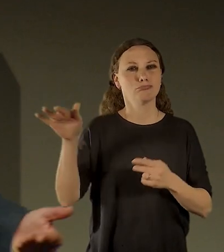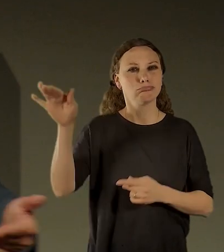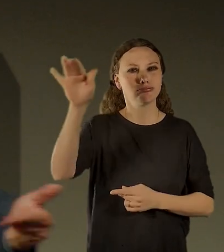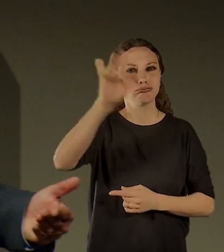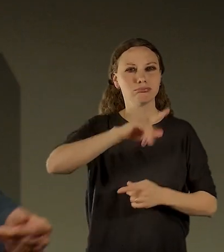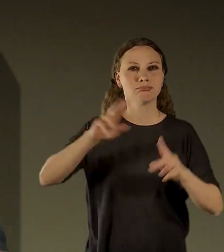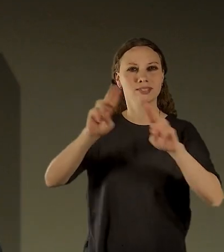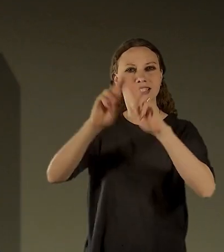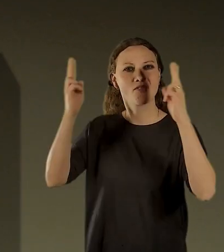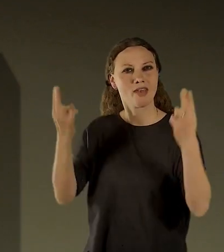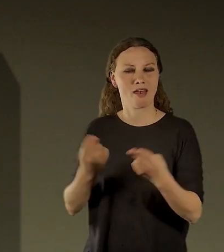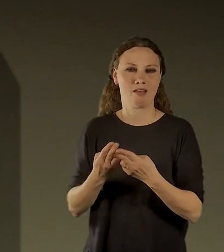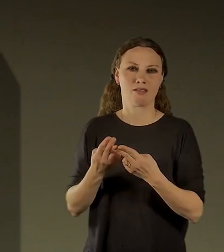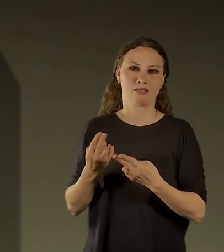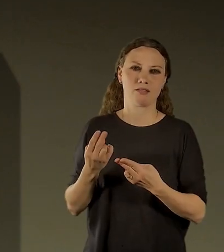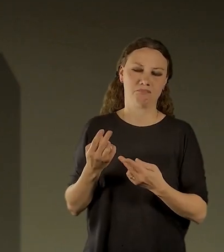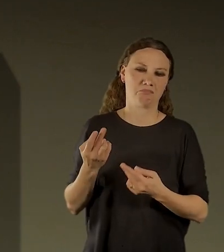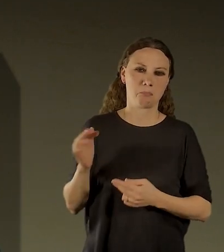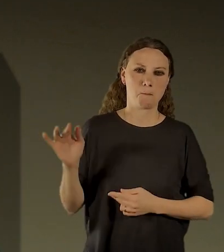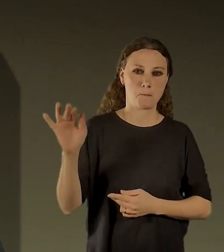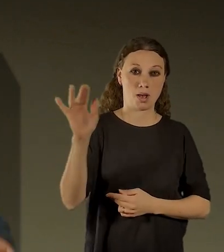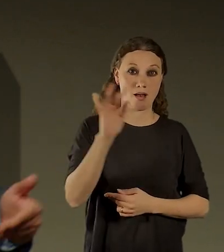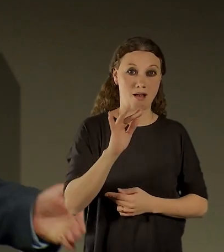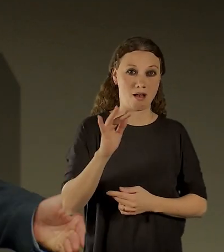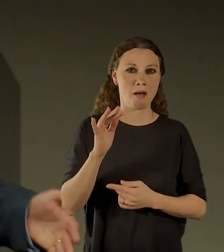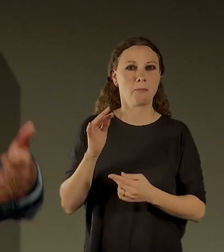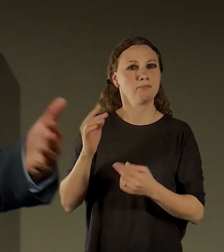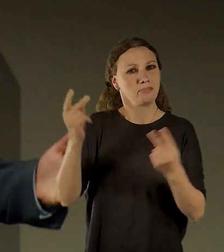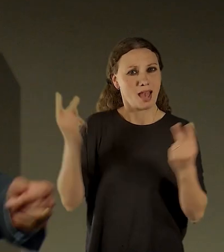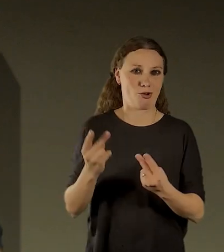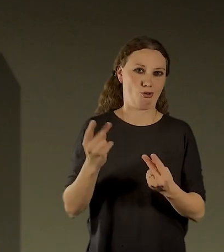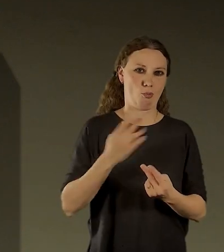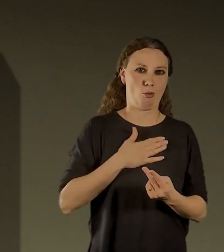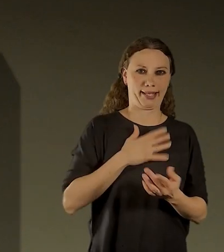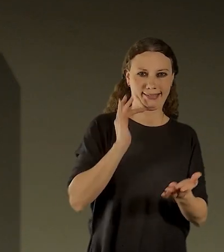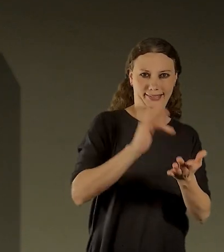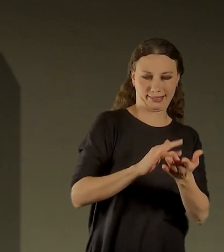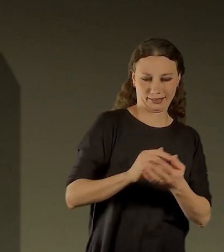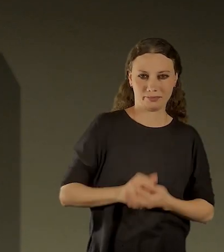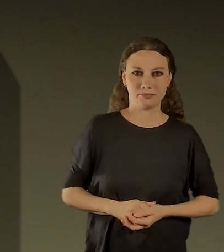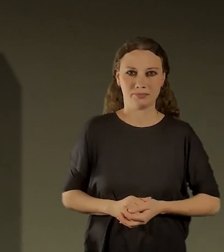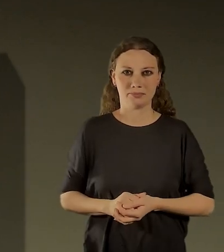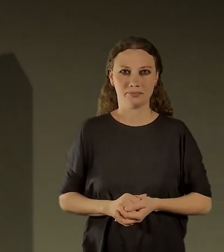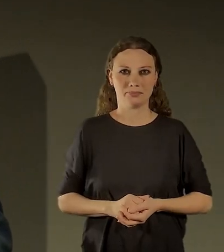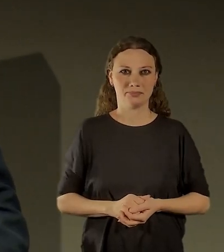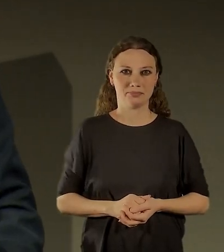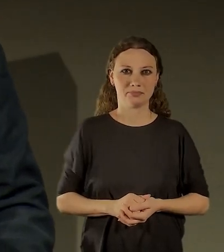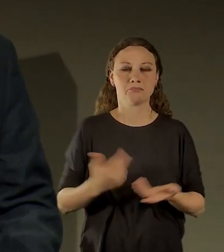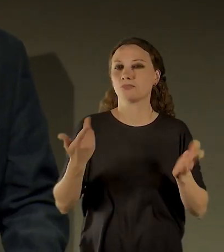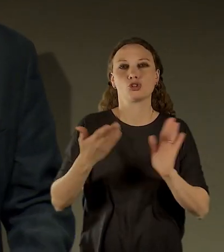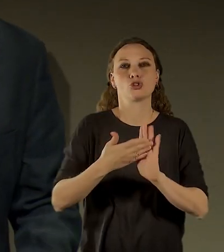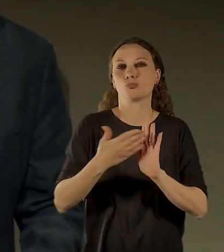důstojným partnerem existujících institucí zahraničních, což pro nás jsou třeba